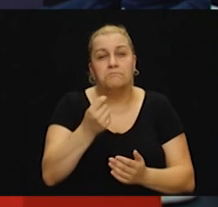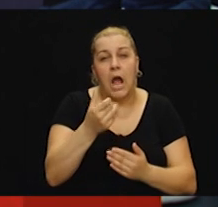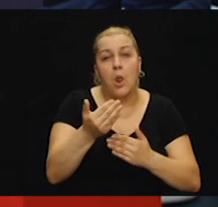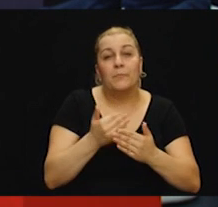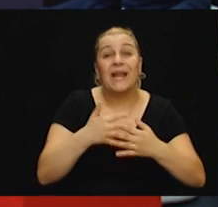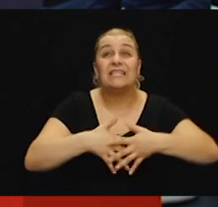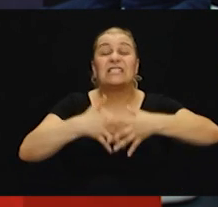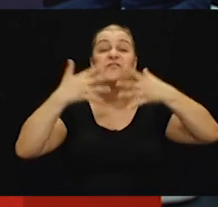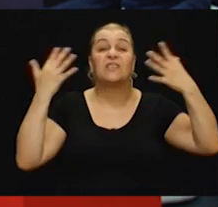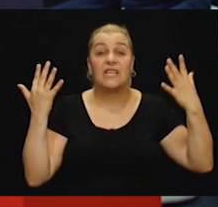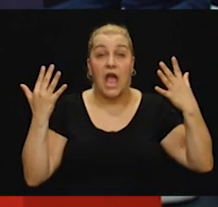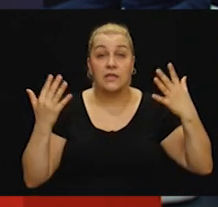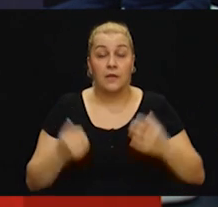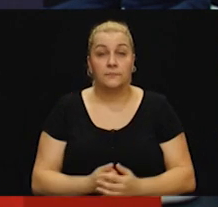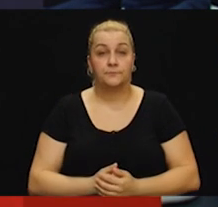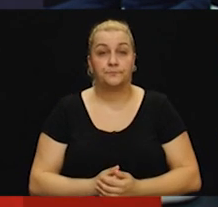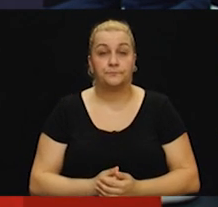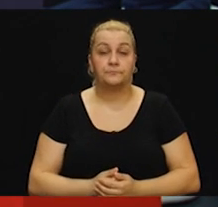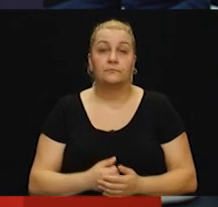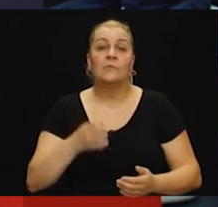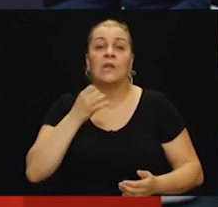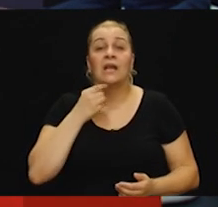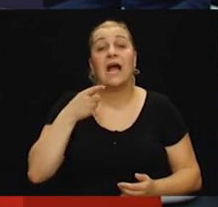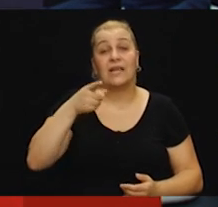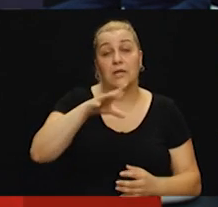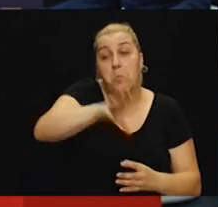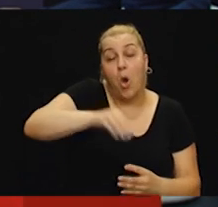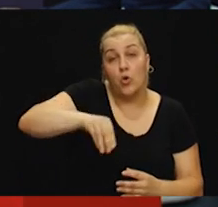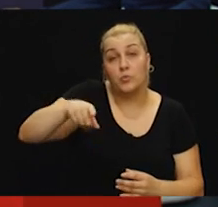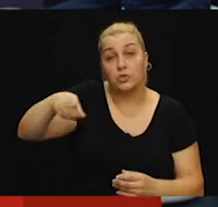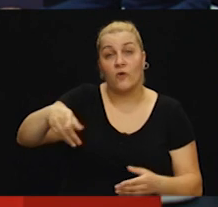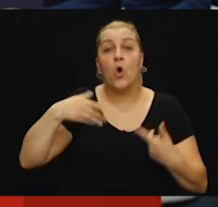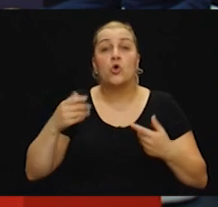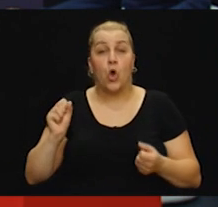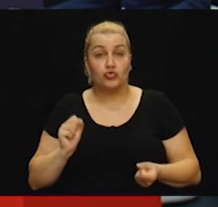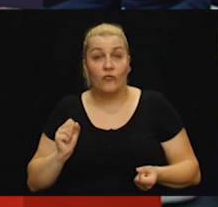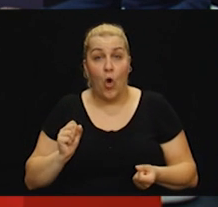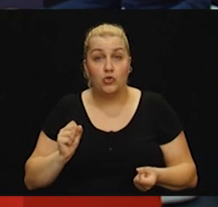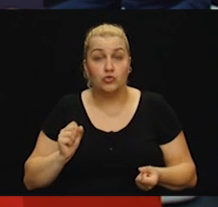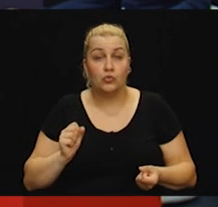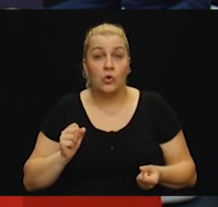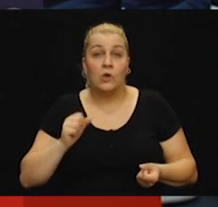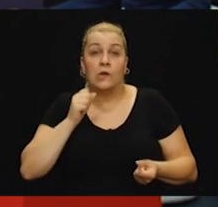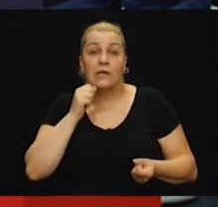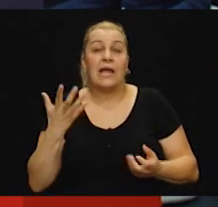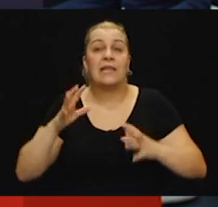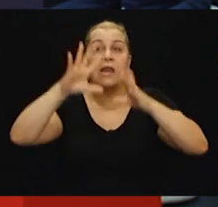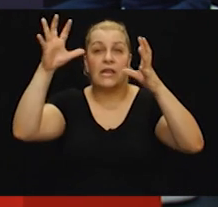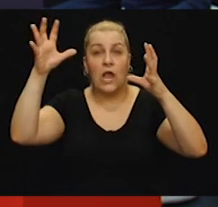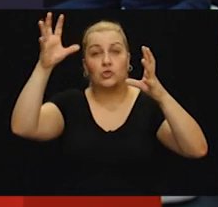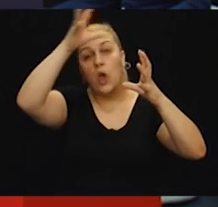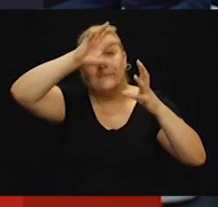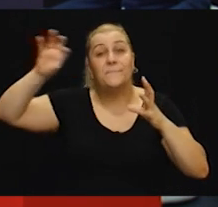prije cvitanje. Ma kada ti pokupiš tu ročnu vojsku i kada obezglaviš nešto